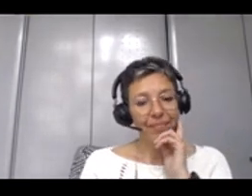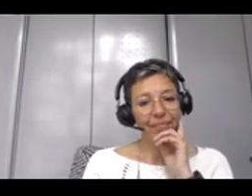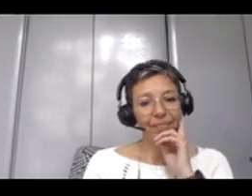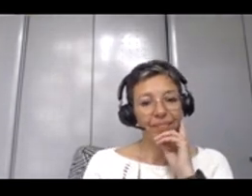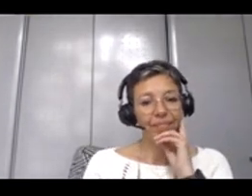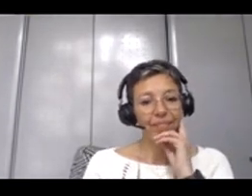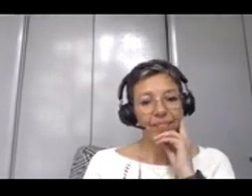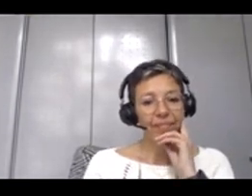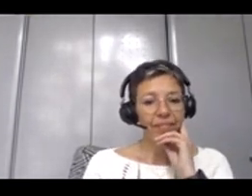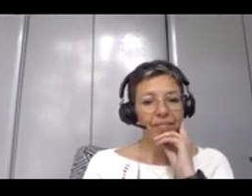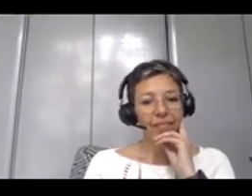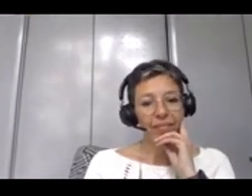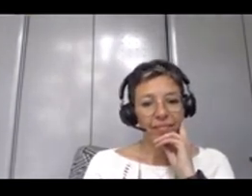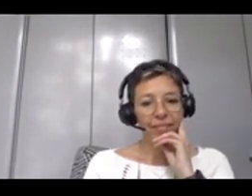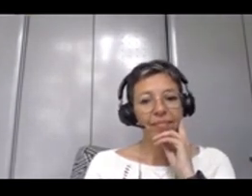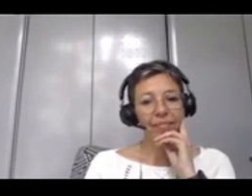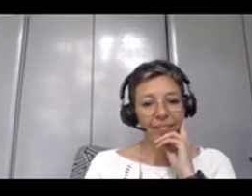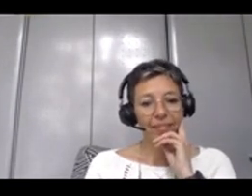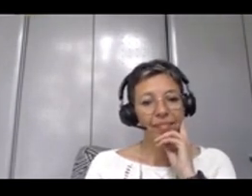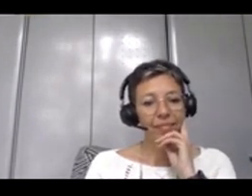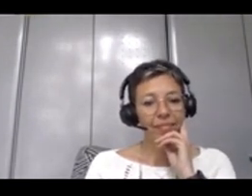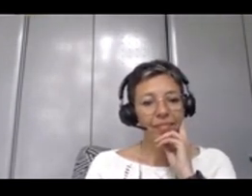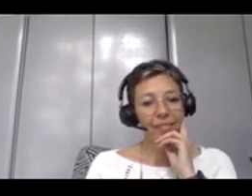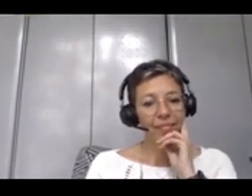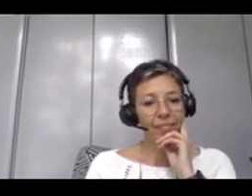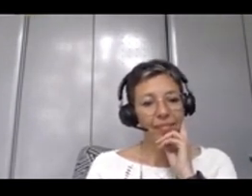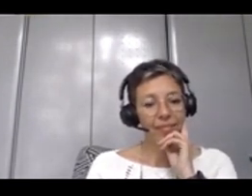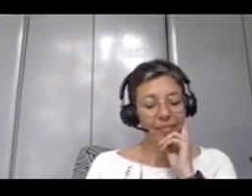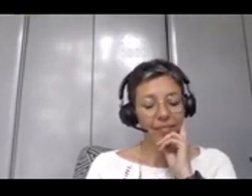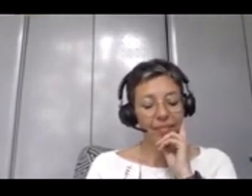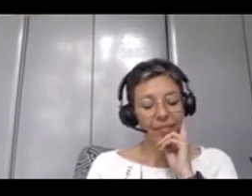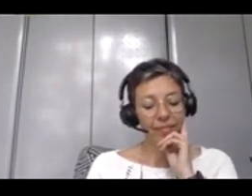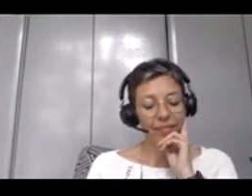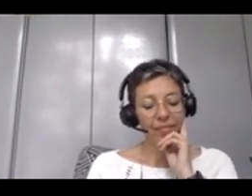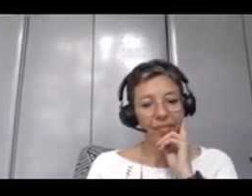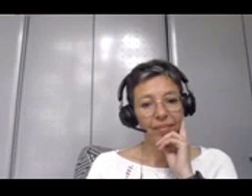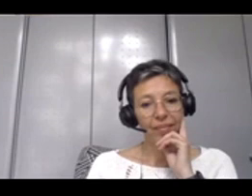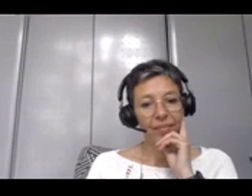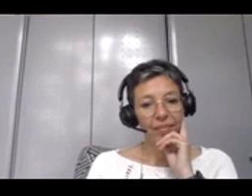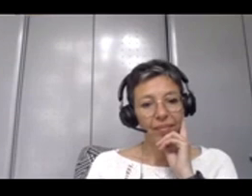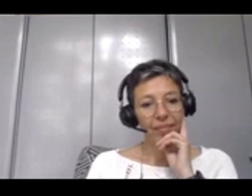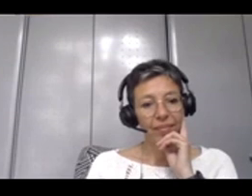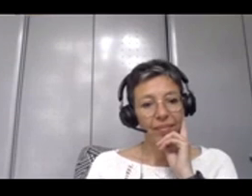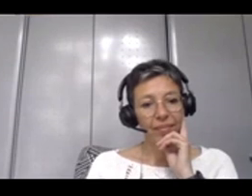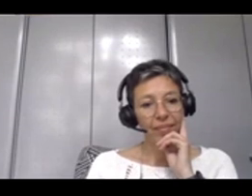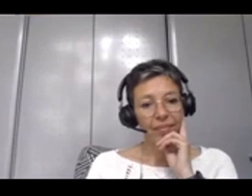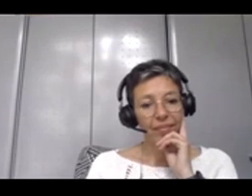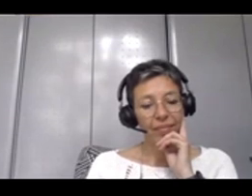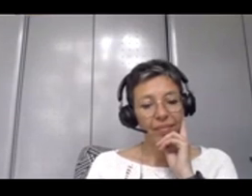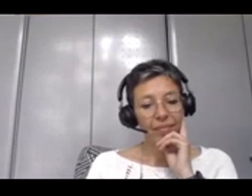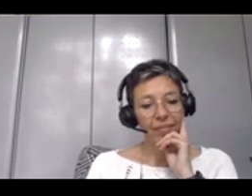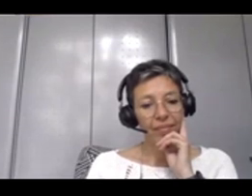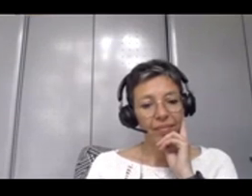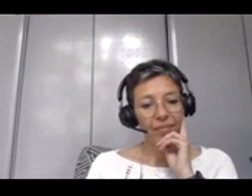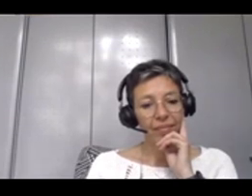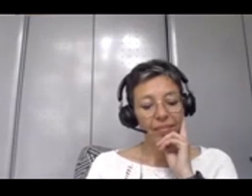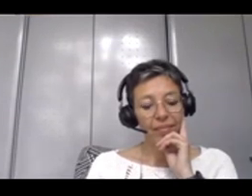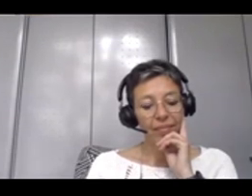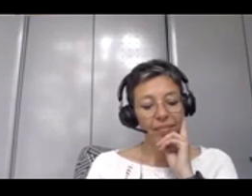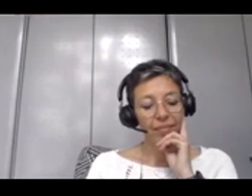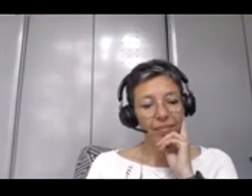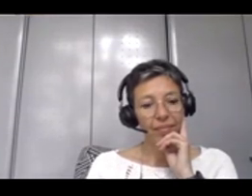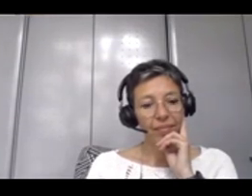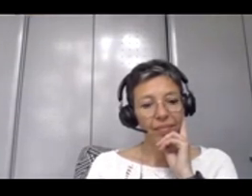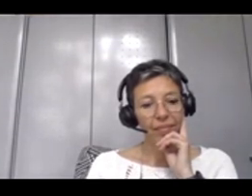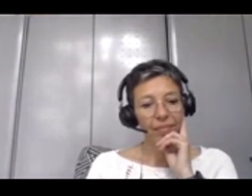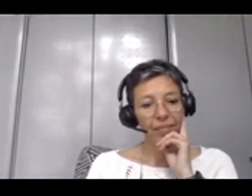norme, mais ramassé, ça donne ça. Et puis, derrière ce jeu d'acteur, voilà, maintenant, on est au cœur. Une fois que vous avez bien un qualifié